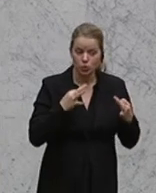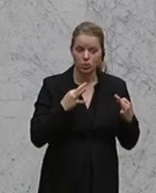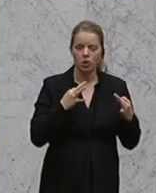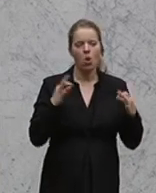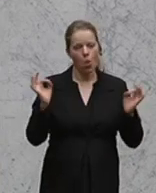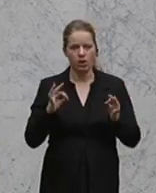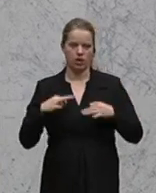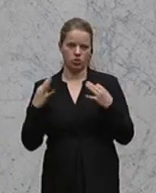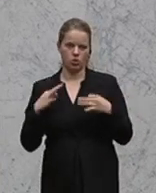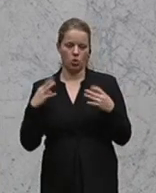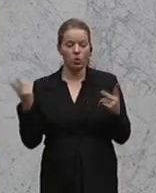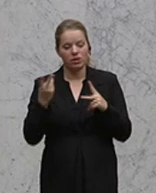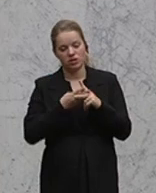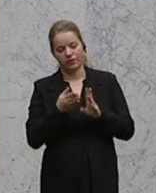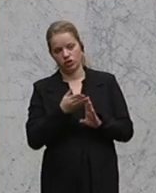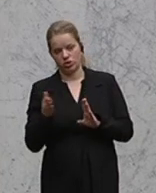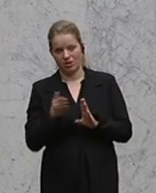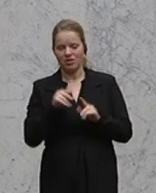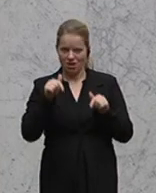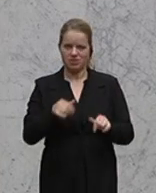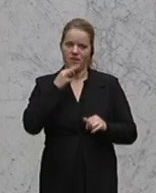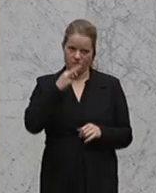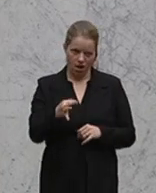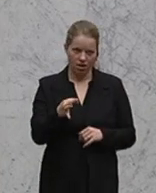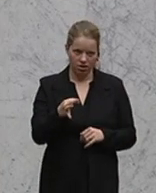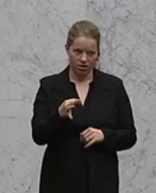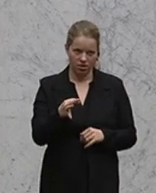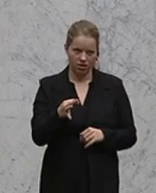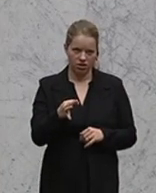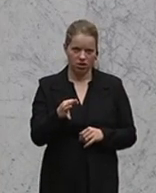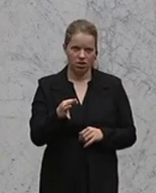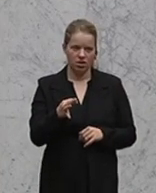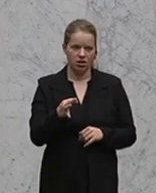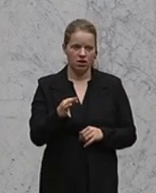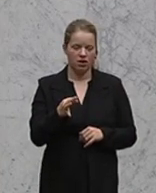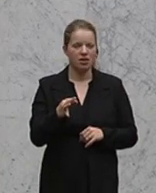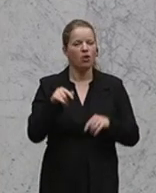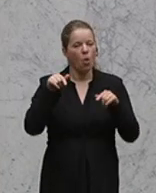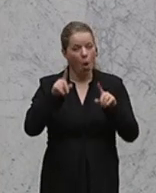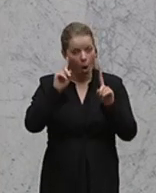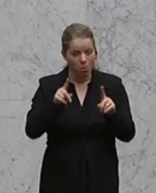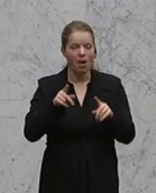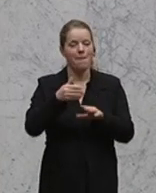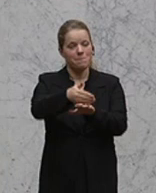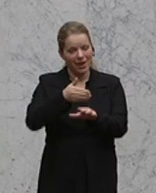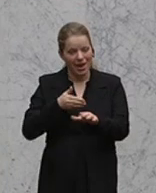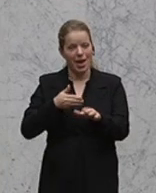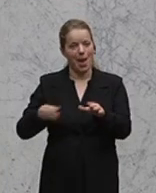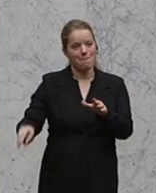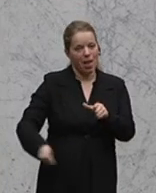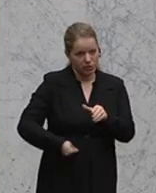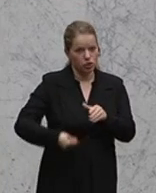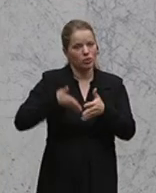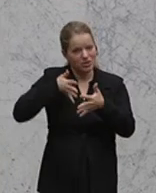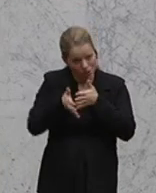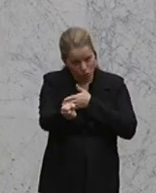gesund oder dazwischen. Das ist die Frage, die wir uns bei der Zulassung der Präimplantationsdiagnostik zu stellen haben. Das ist